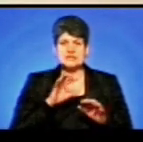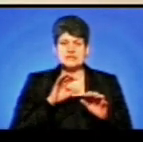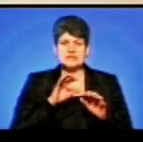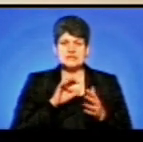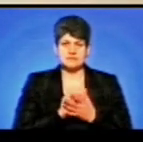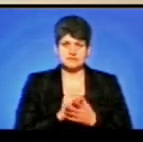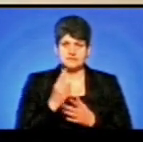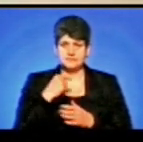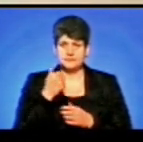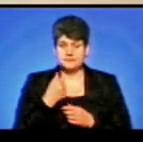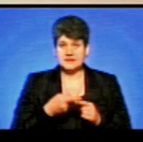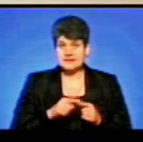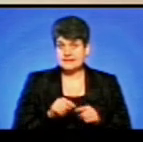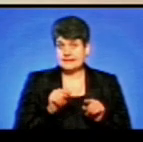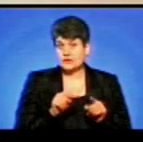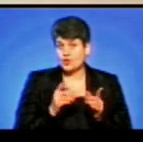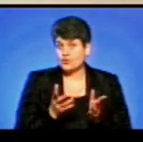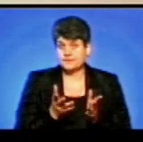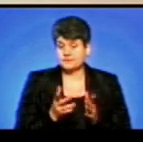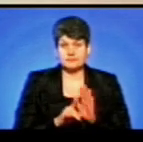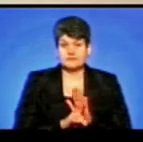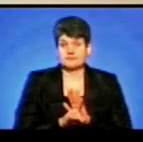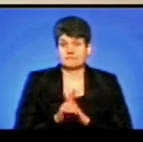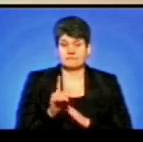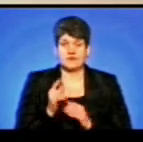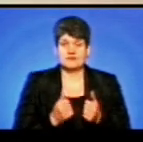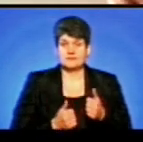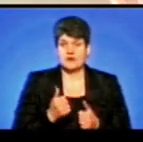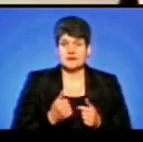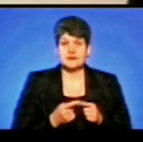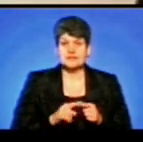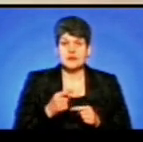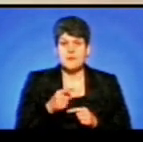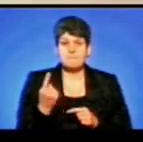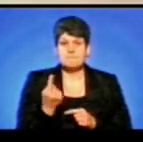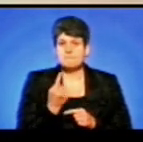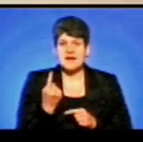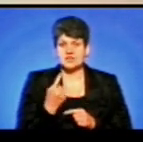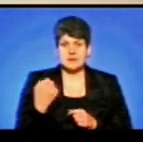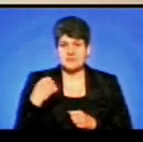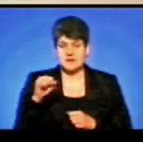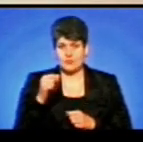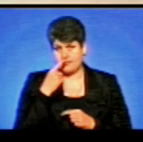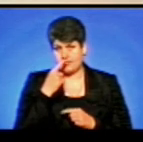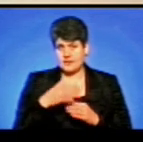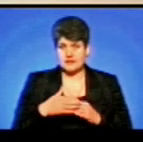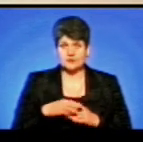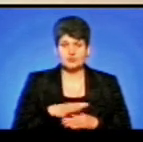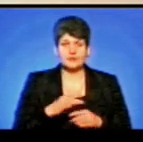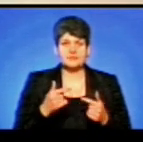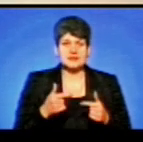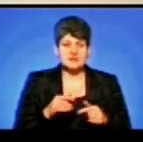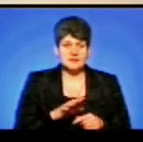один рік, і це для нього дебютні змагання. Це його перша перемога. Недавно він був екзамен,